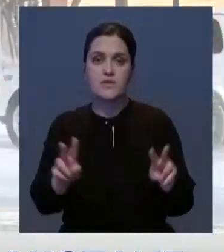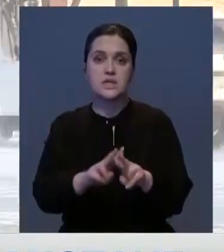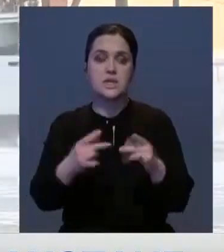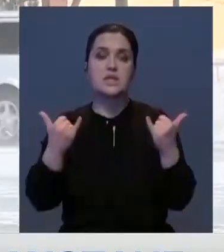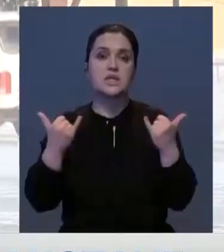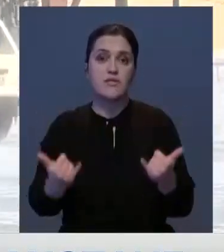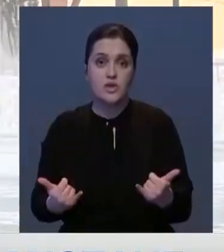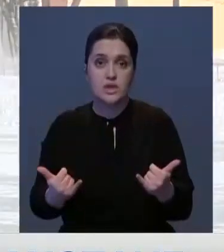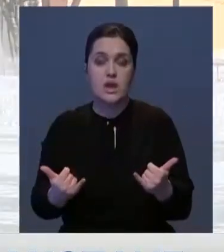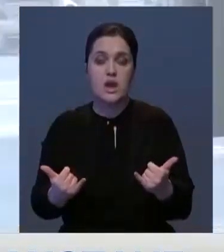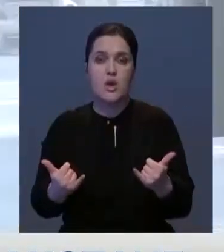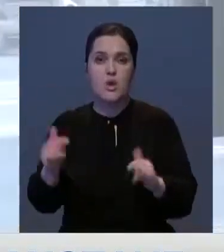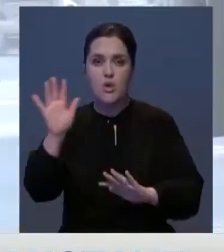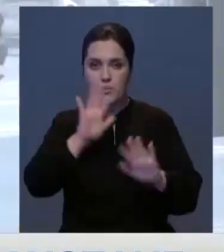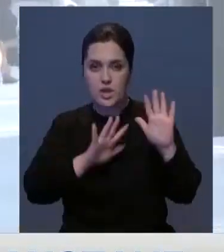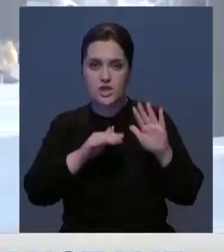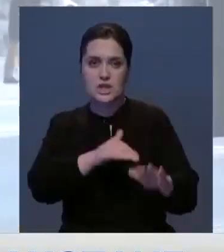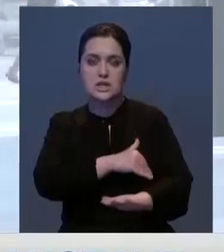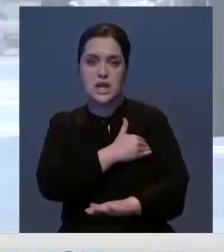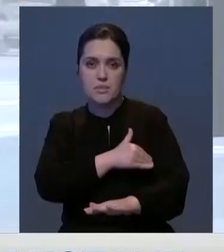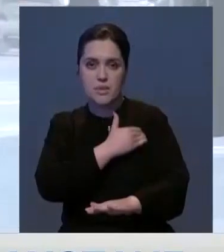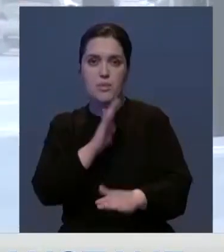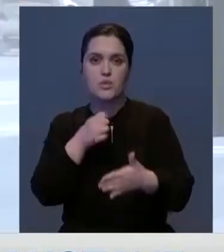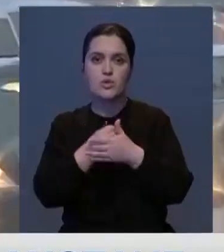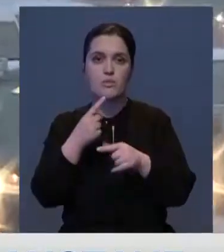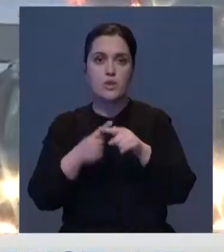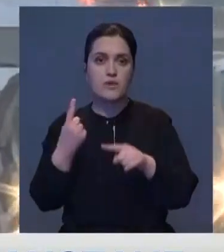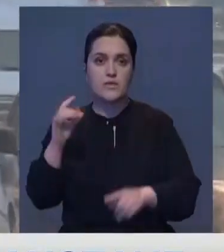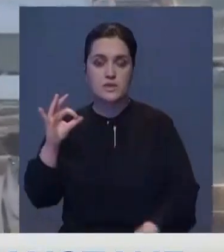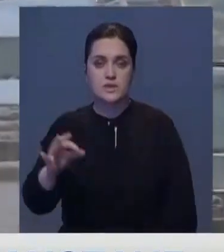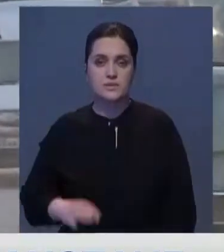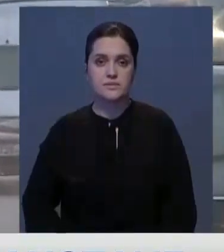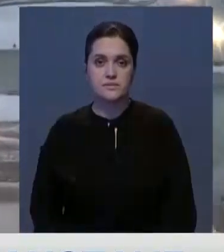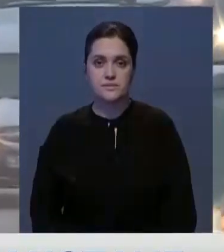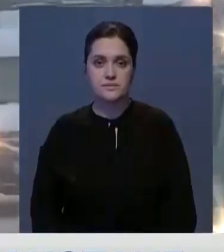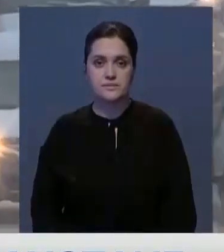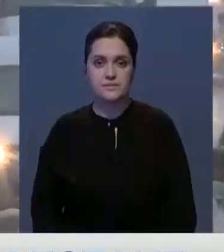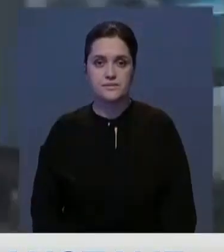области. В столице сегодня облачно, температура воздуха прогреется до плюс одного градуса.